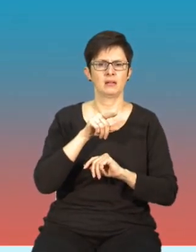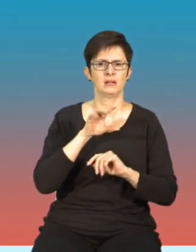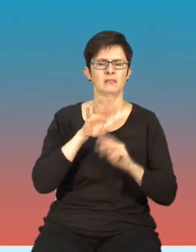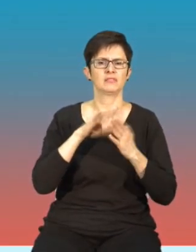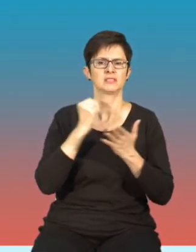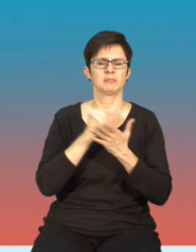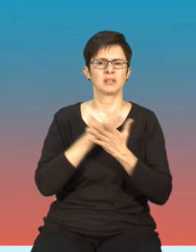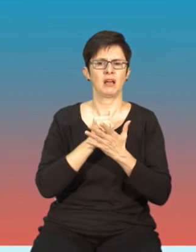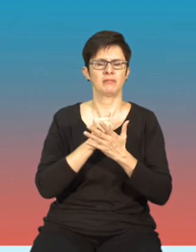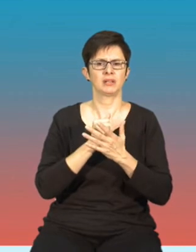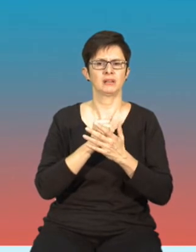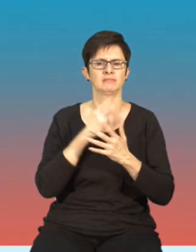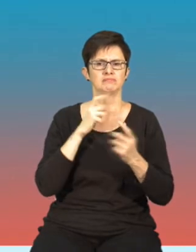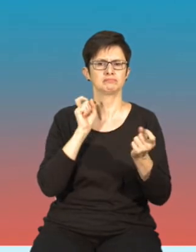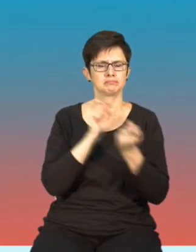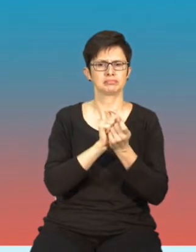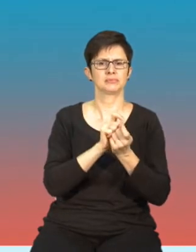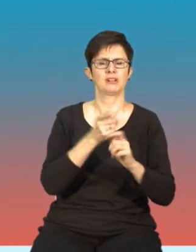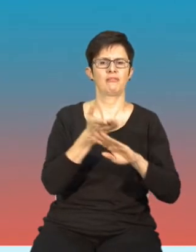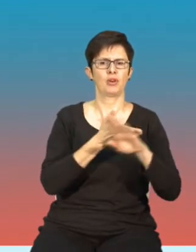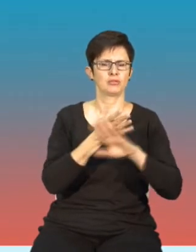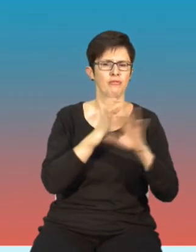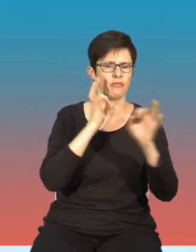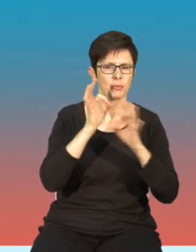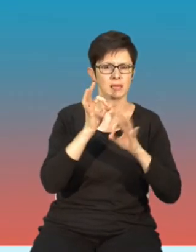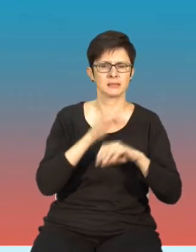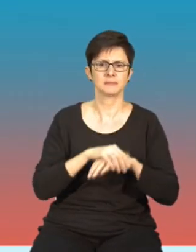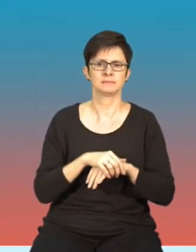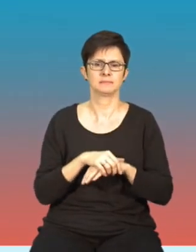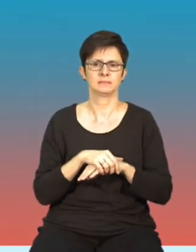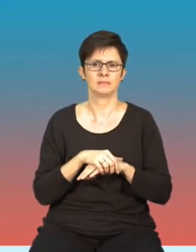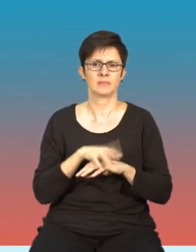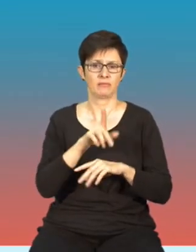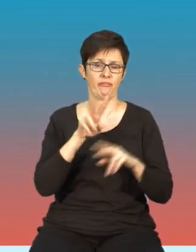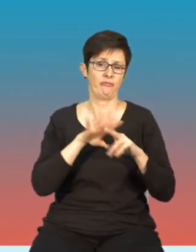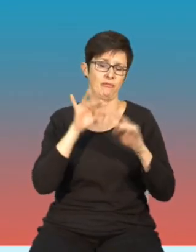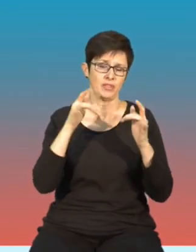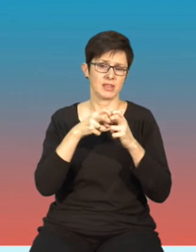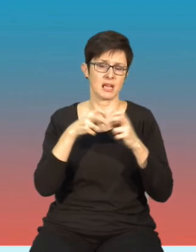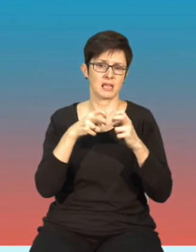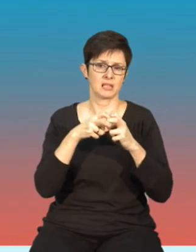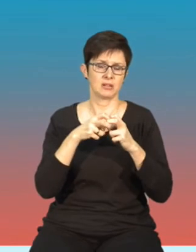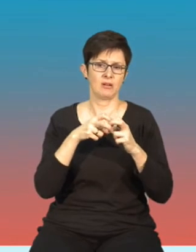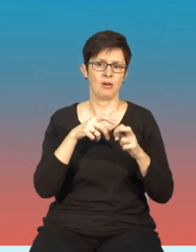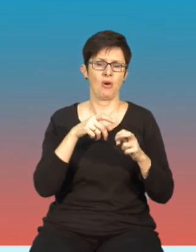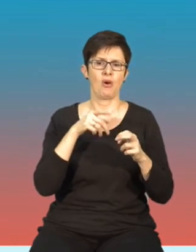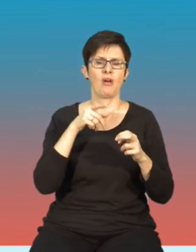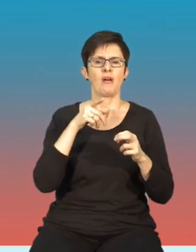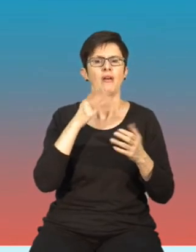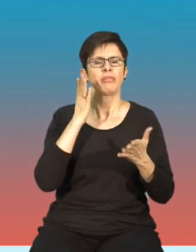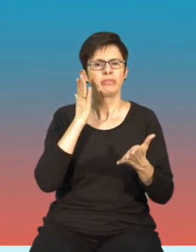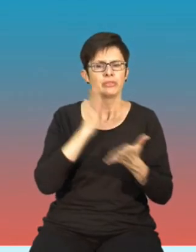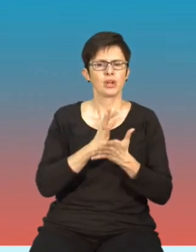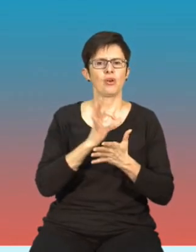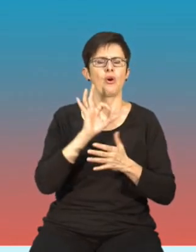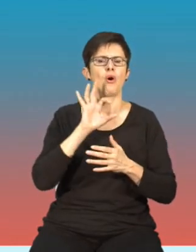zwalczania dezinformacji publikowanej w internecie dotyczącej tylko i wyłącznie